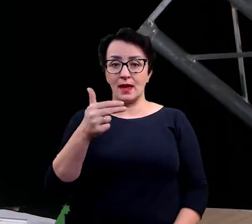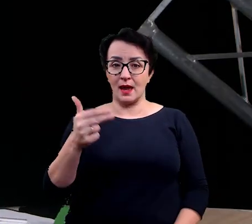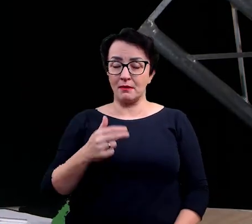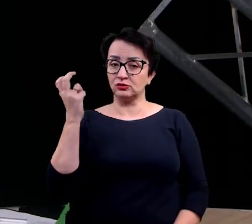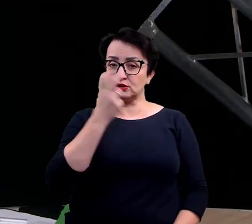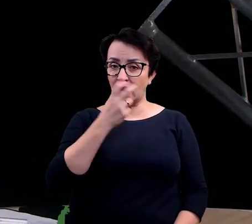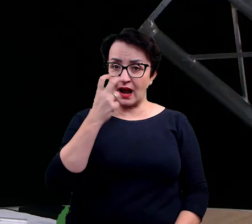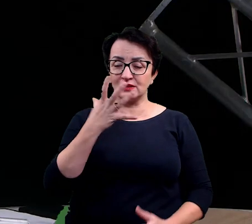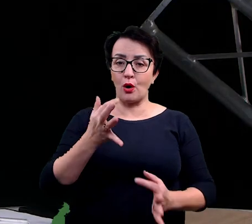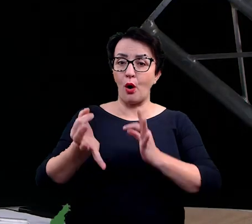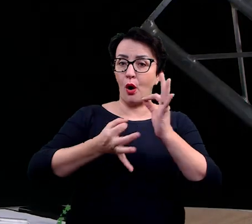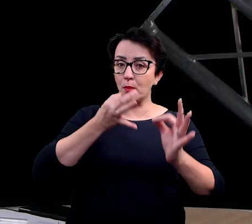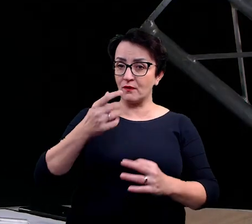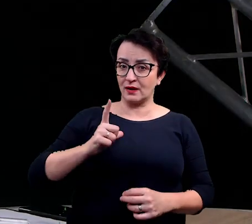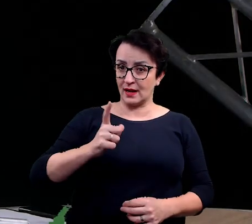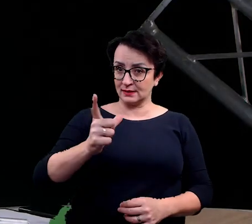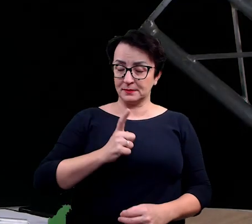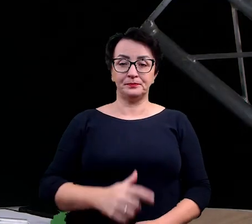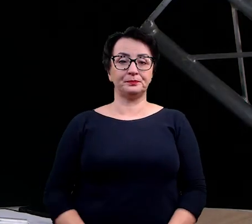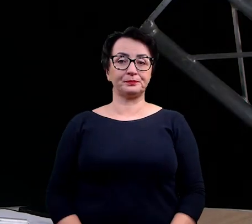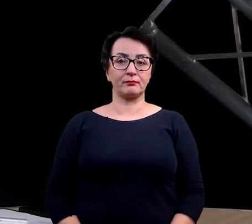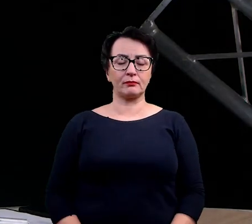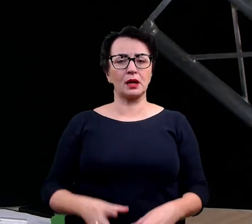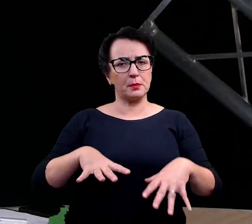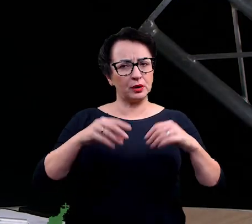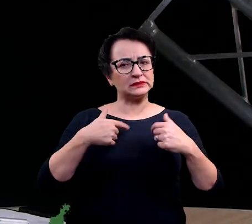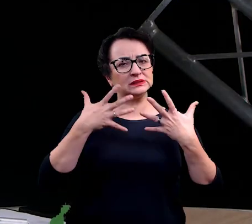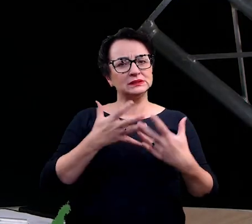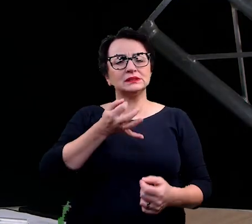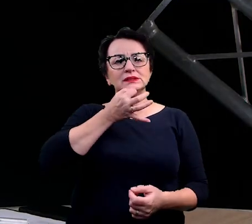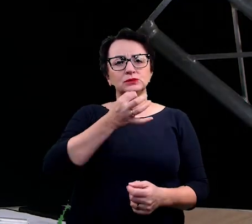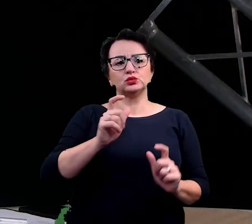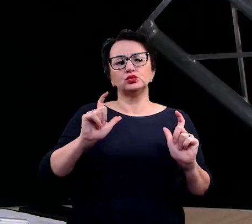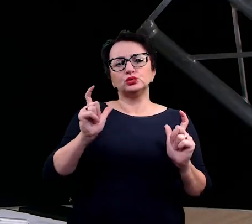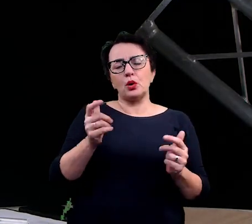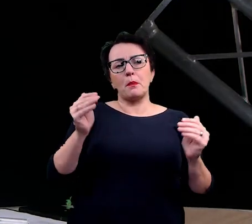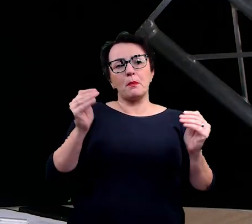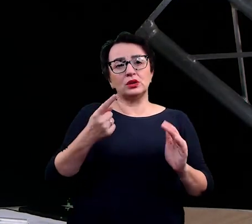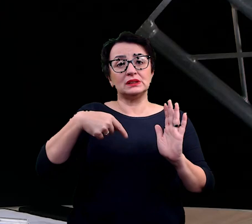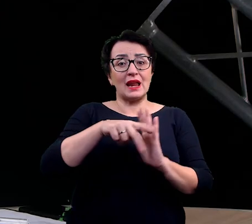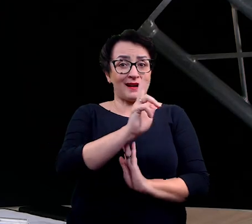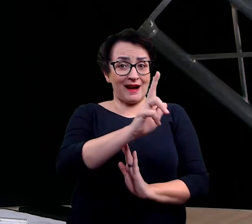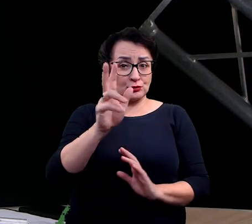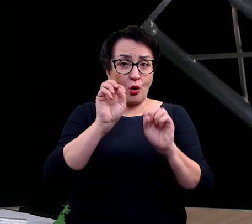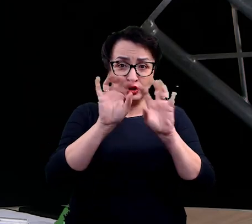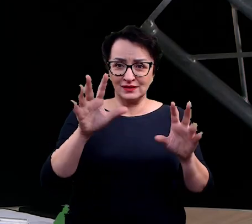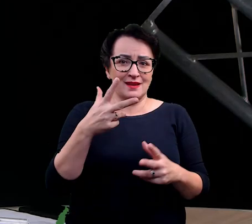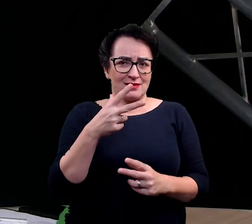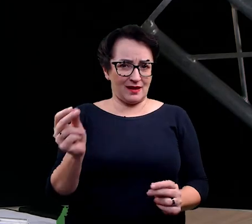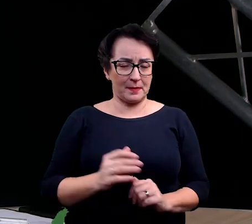omówienia z Tobą. Na początek chciałabym Cię zapytać o coś, co może nie jest dla wszystkich oczywiste. Czy